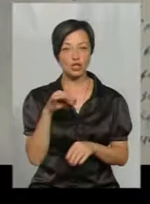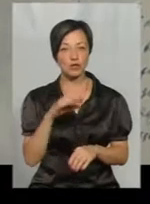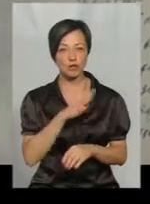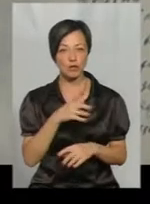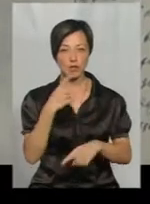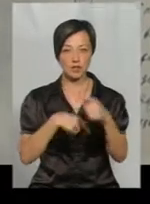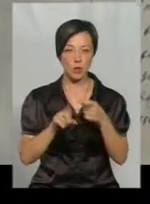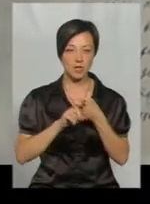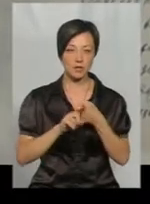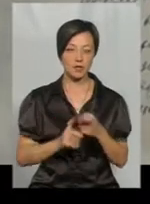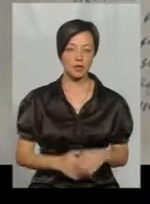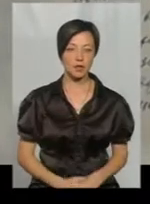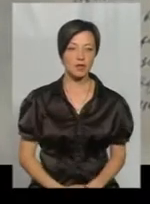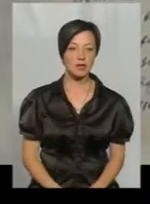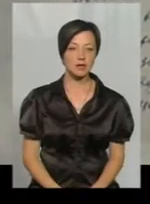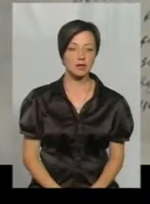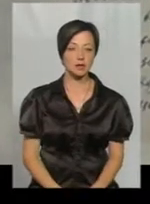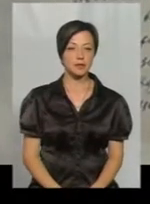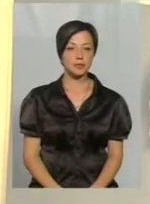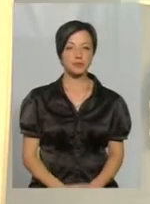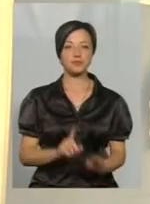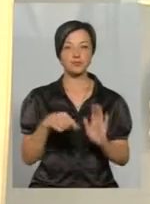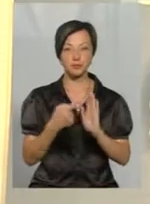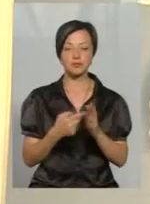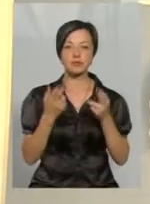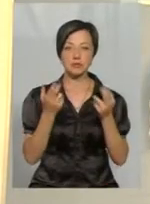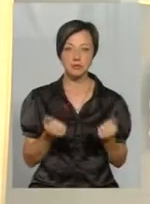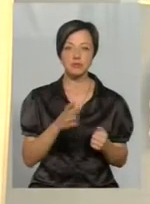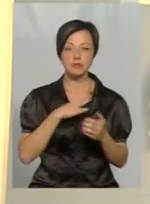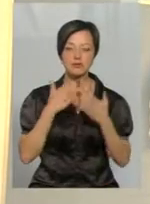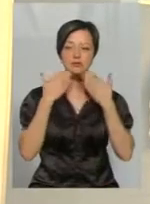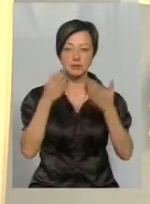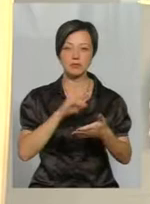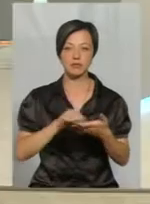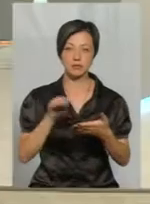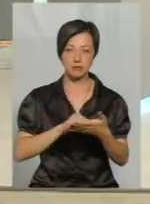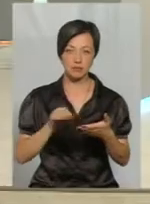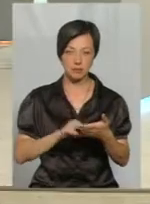зворотній зв'язок. Так, ми зверталися, писали звернення.